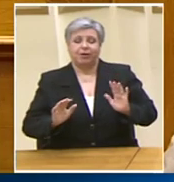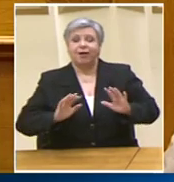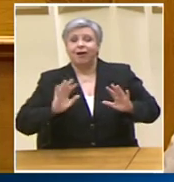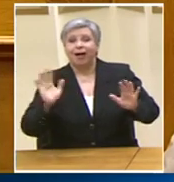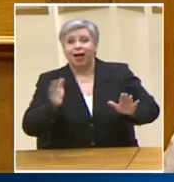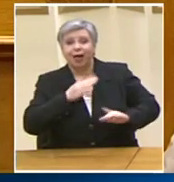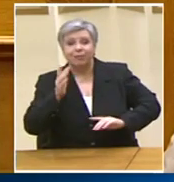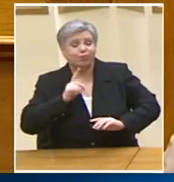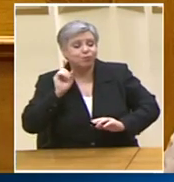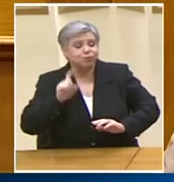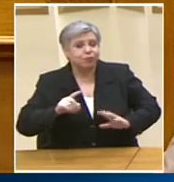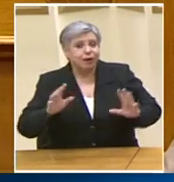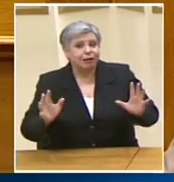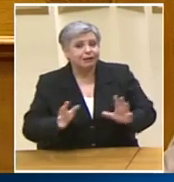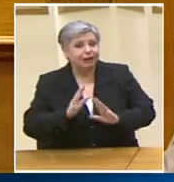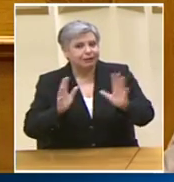χειρότερο για τους νόμους